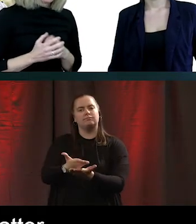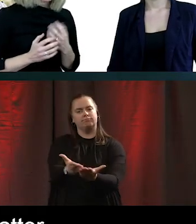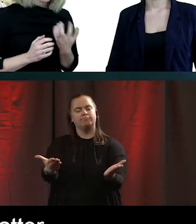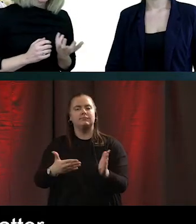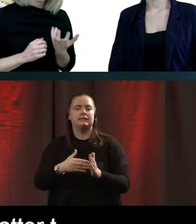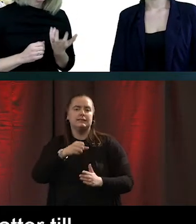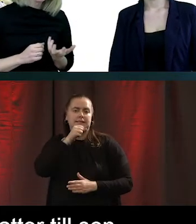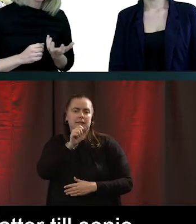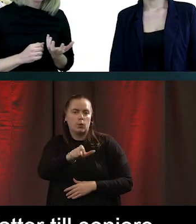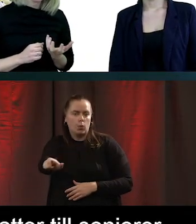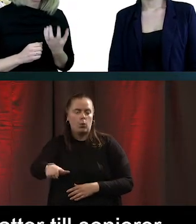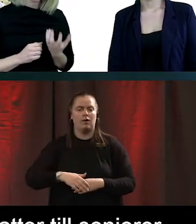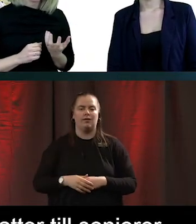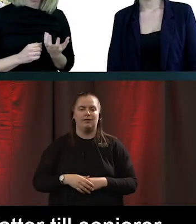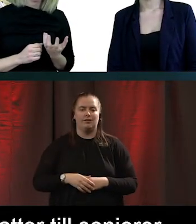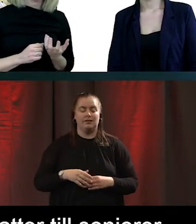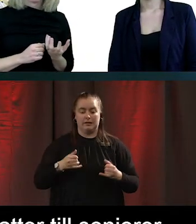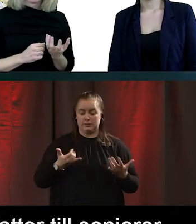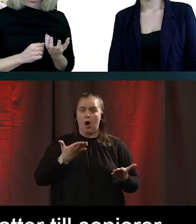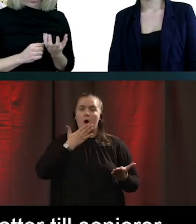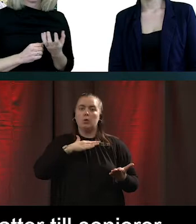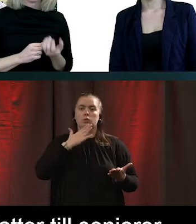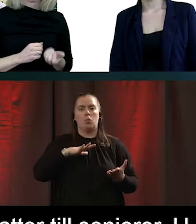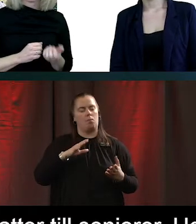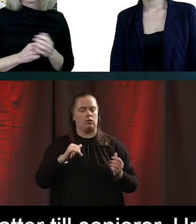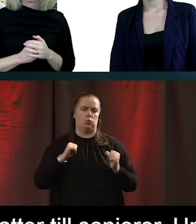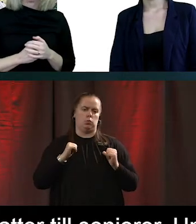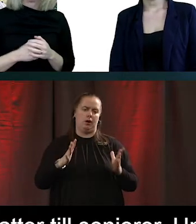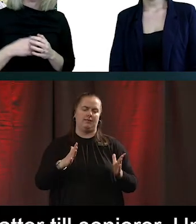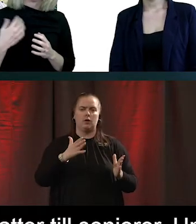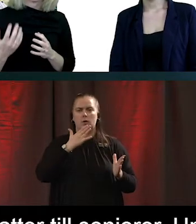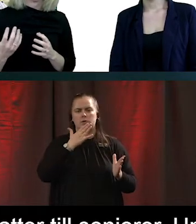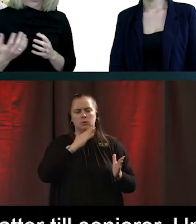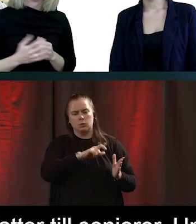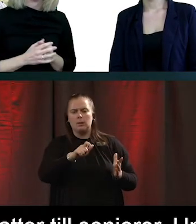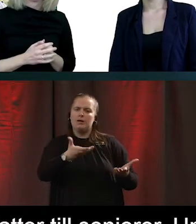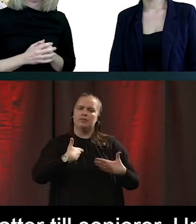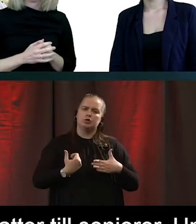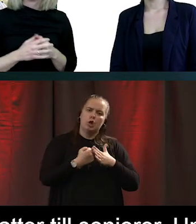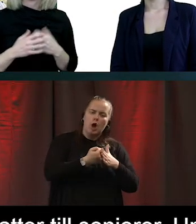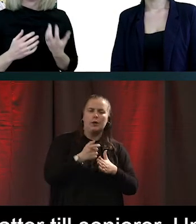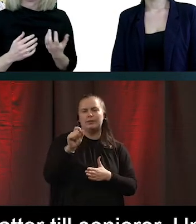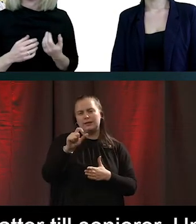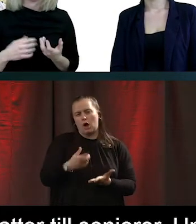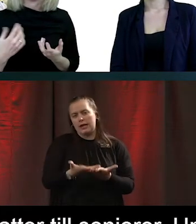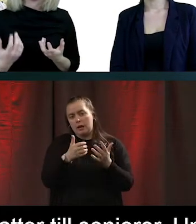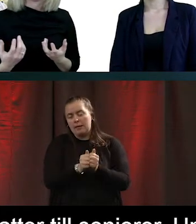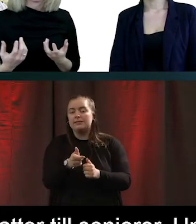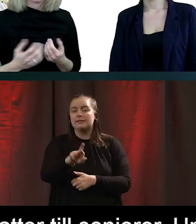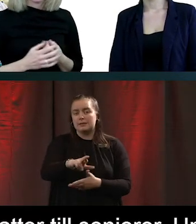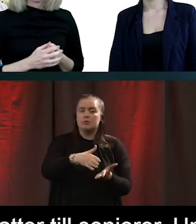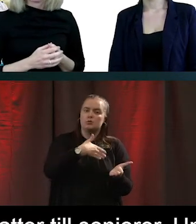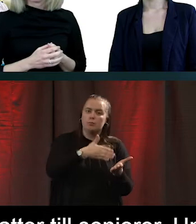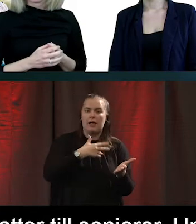Det är givet att ungdomar i skolan idag får stöd och digitala hjälpmedel i form av surfplattor eller